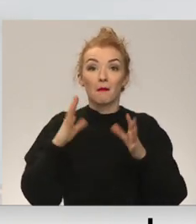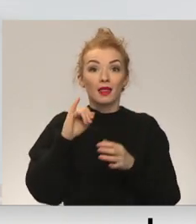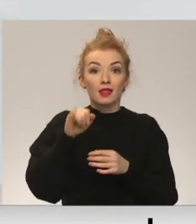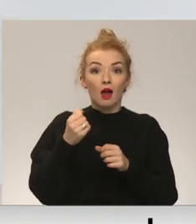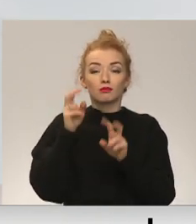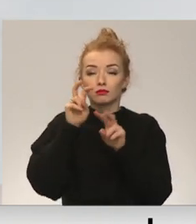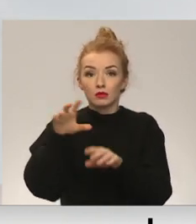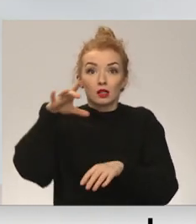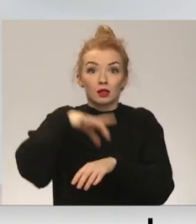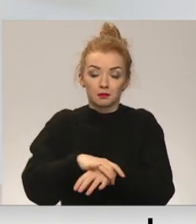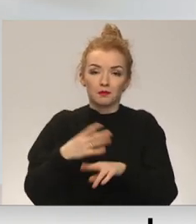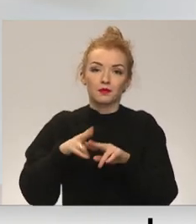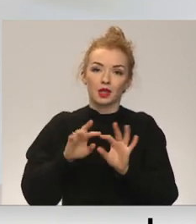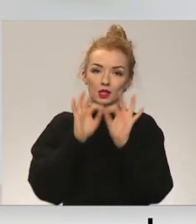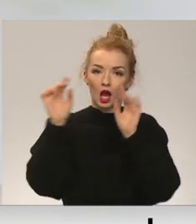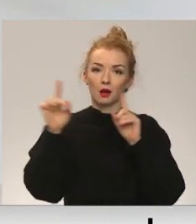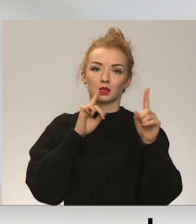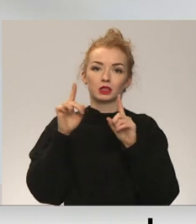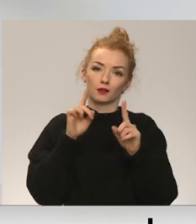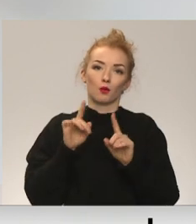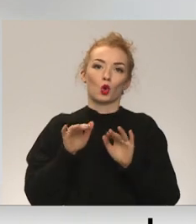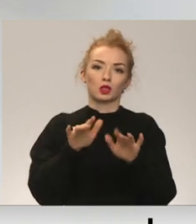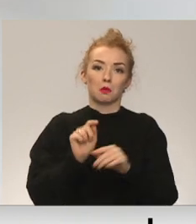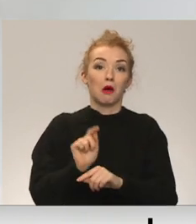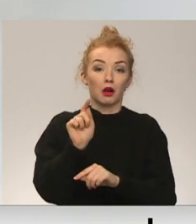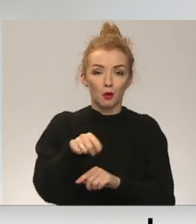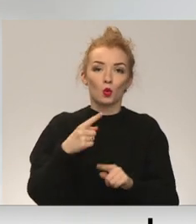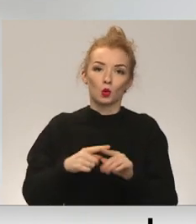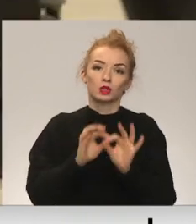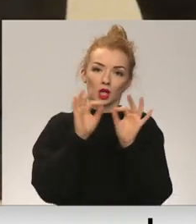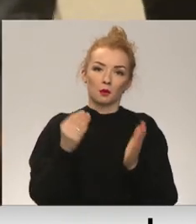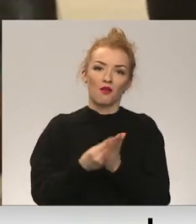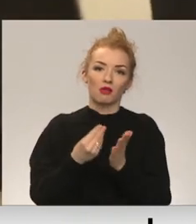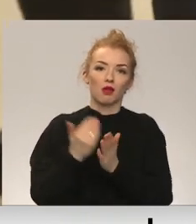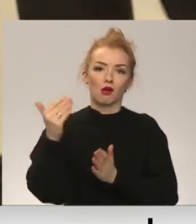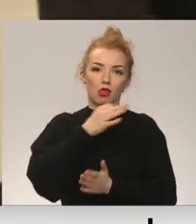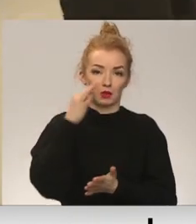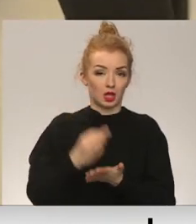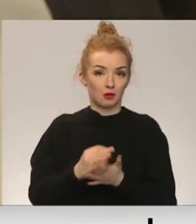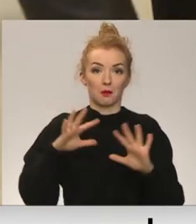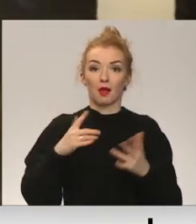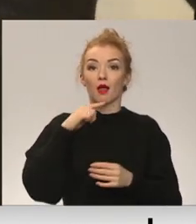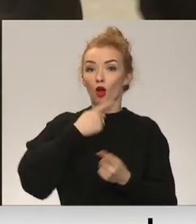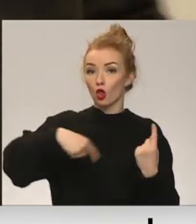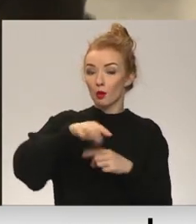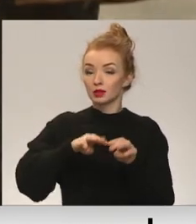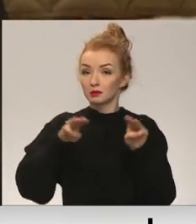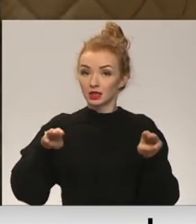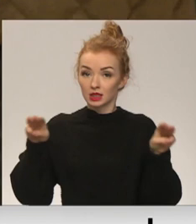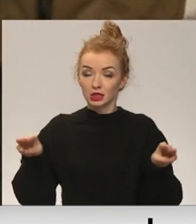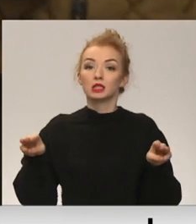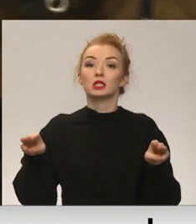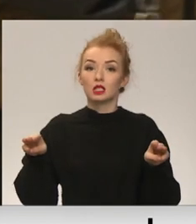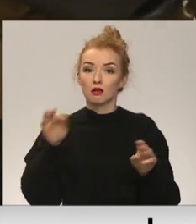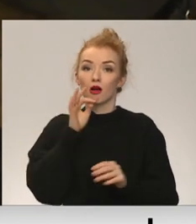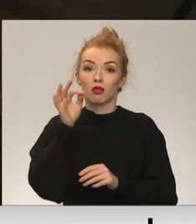konsistēts, tad uzsāksim administīvā pārkāpuma procesus un vērtēsim atbildību. Tikmēr ekonomikas ministrī sarunā ar Latvijas